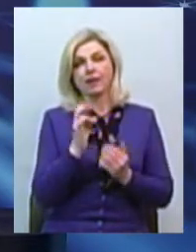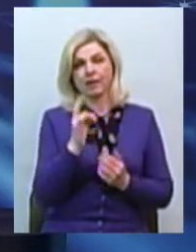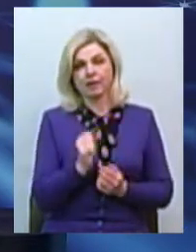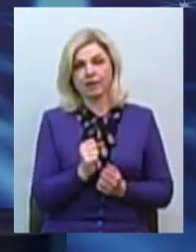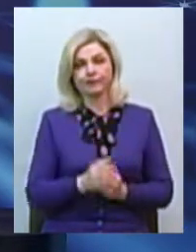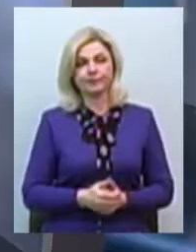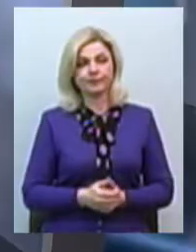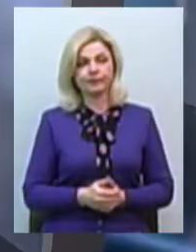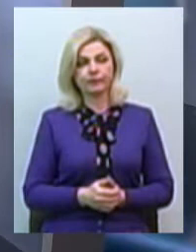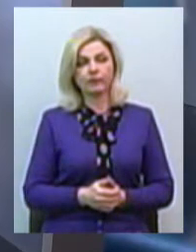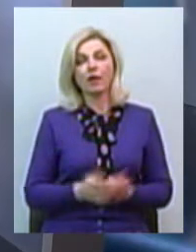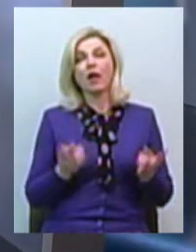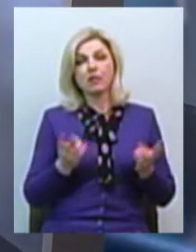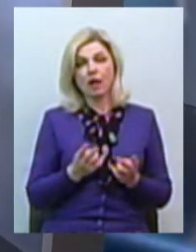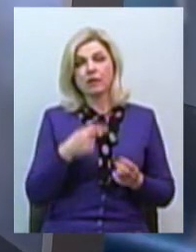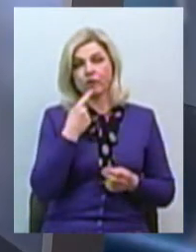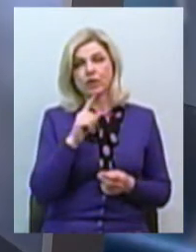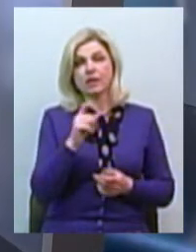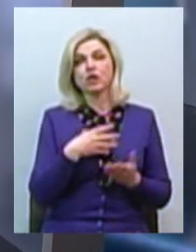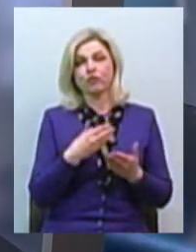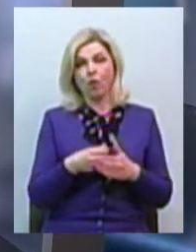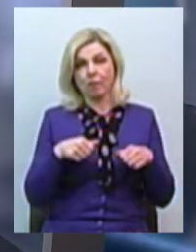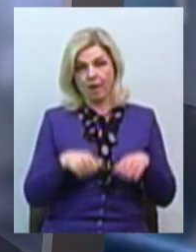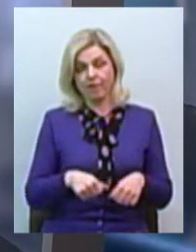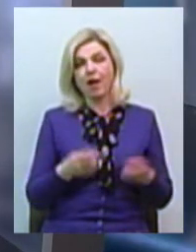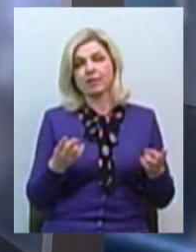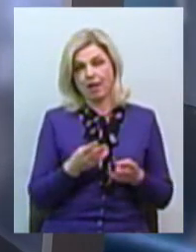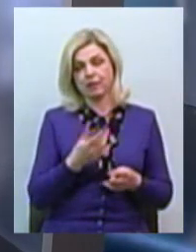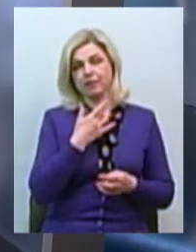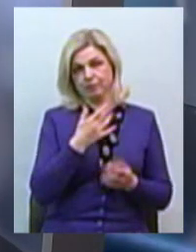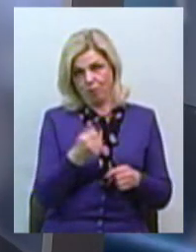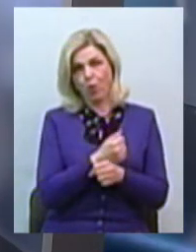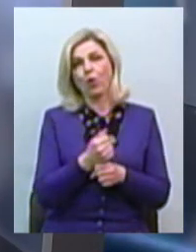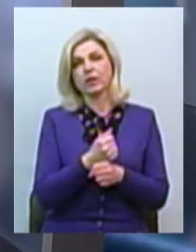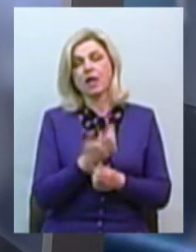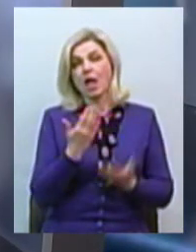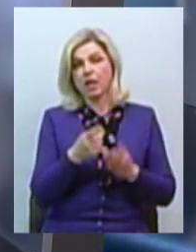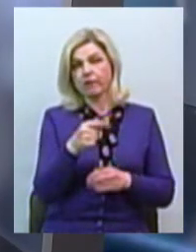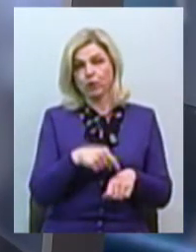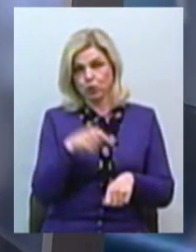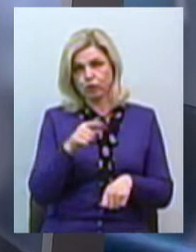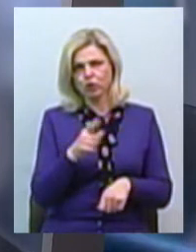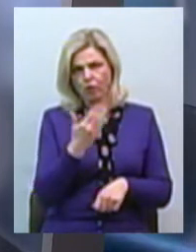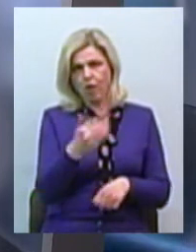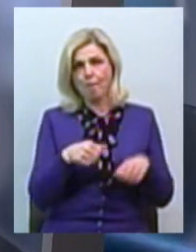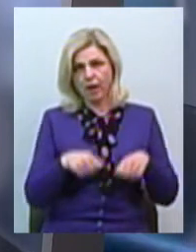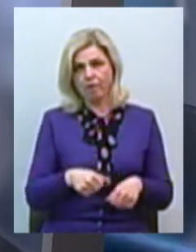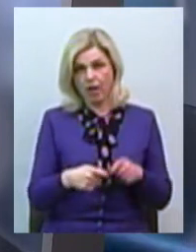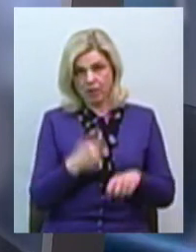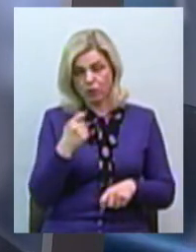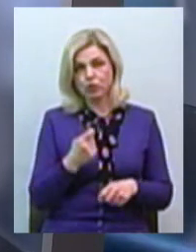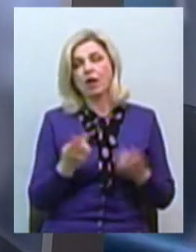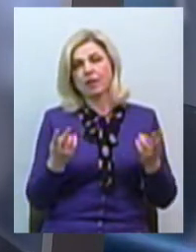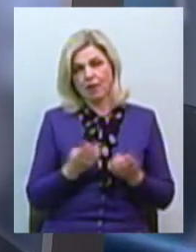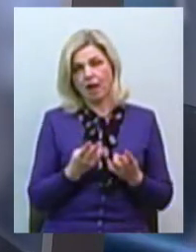Однозначно варто зазначити про те, що за свої права треба боротися. Тобто, якщо ви знаєте і відчуваєте, що ваші права порушуються, варто,